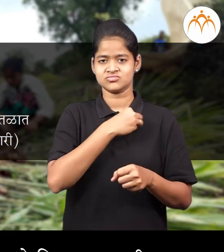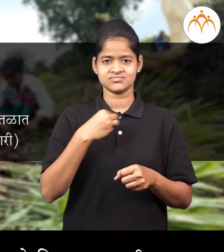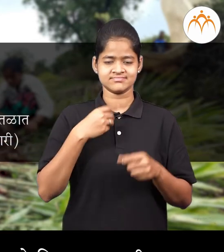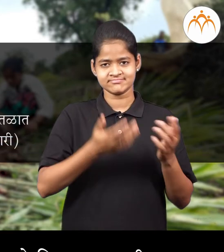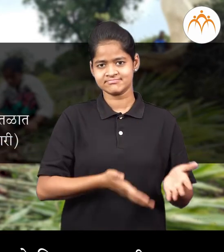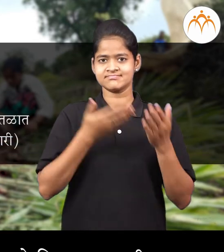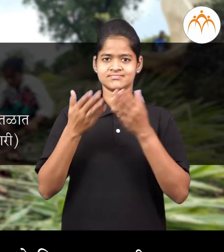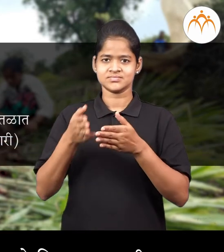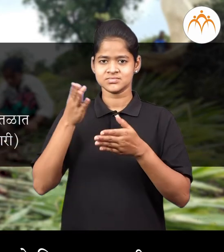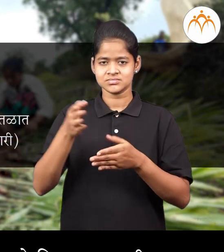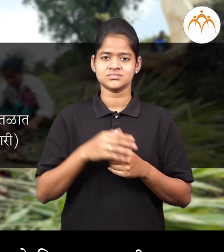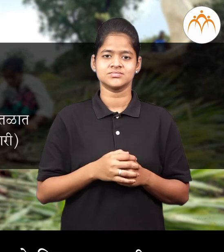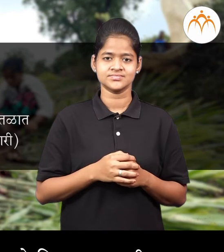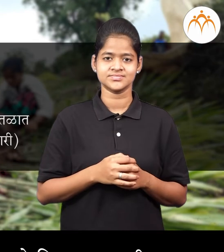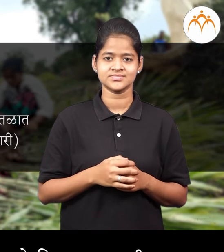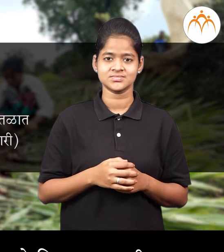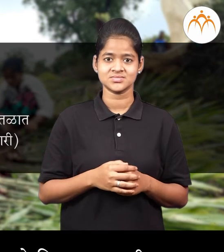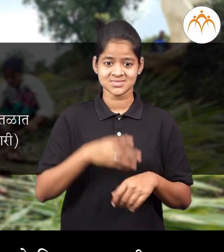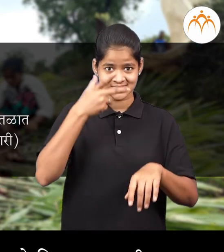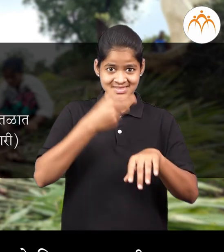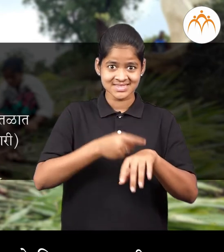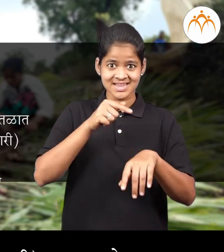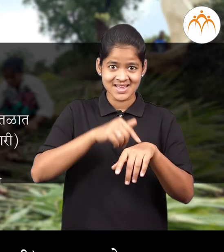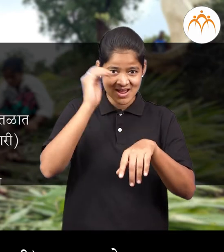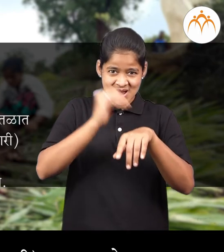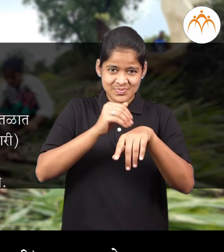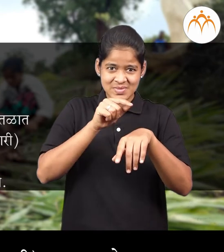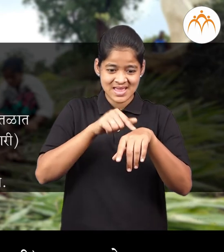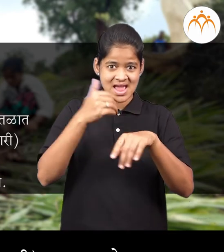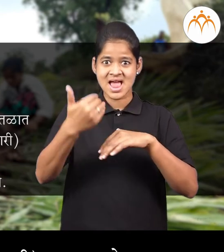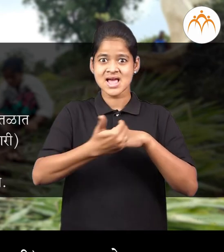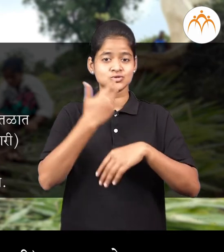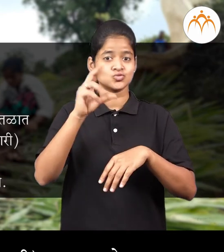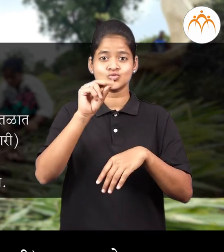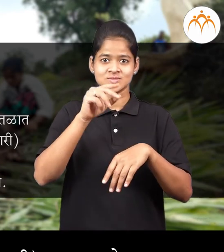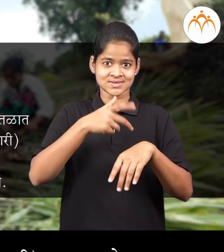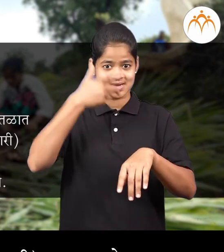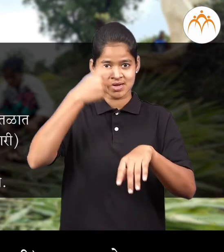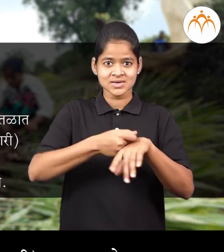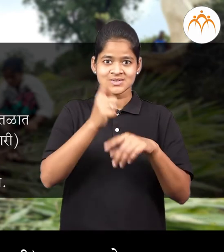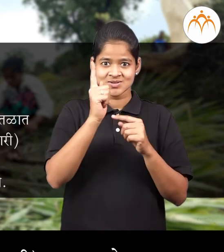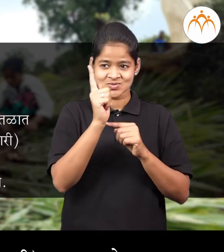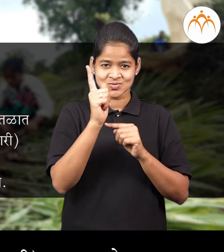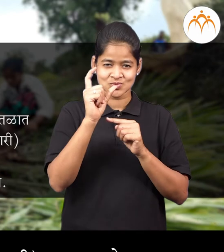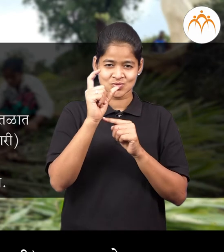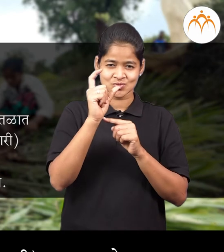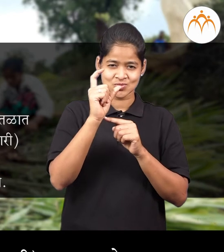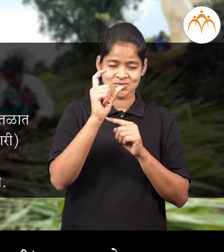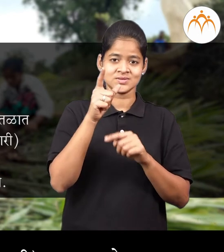इस्पितलाद सापाचे वीश उत्रवनारी अंजेच विशाचा परिणाम कमी करनारी लस आस्ते